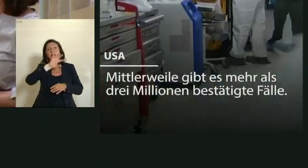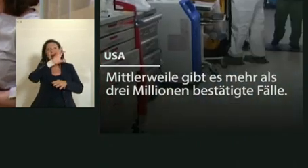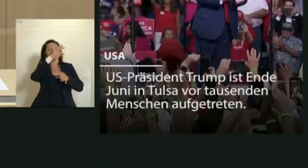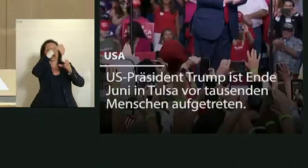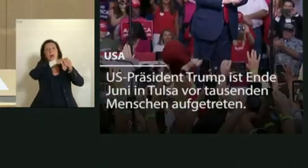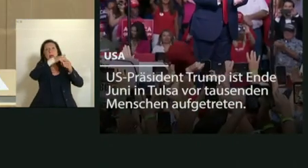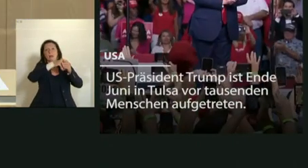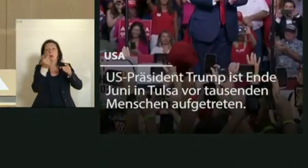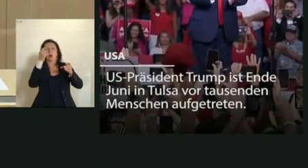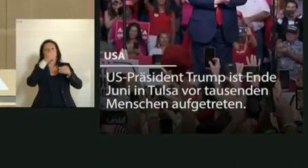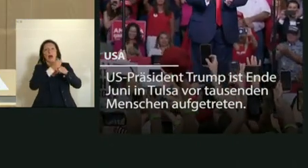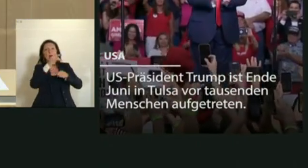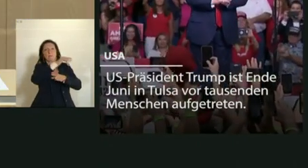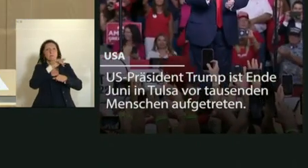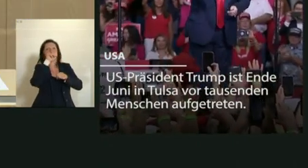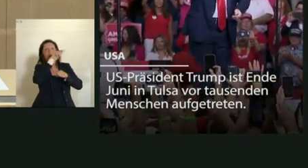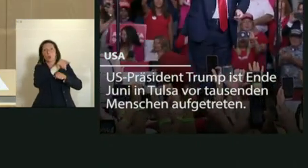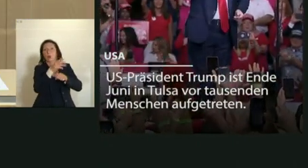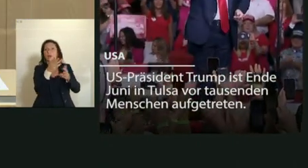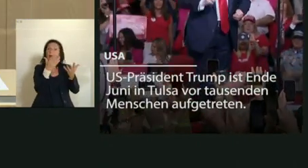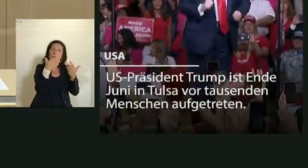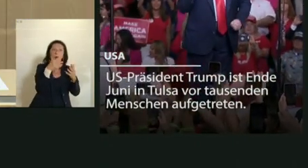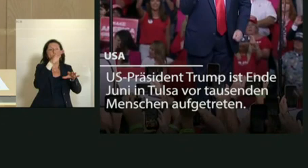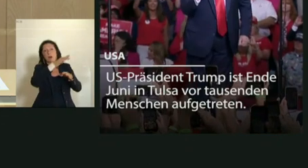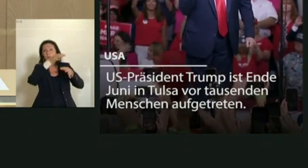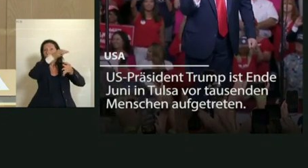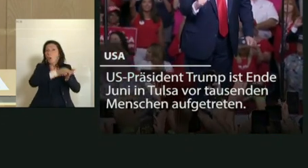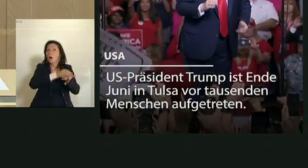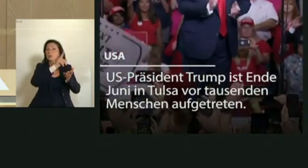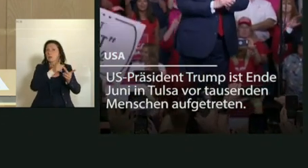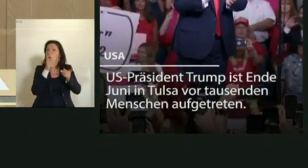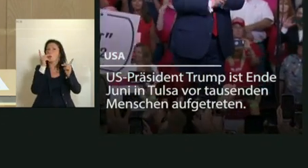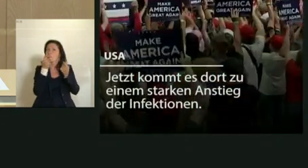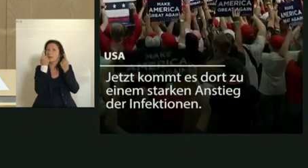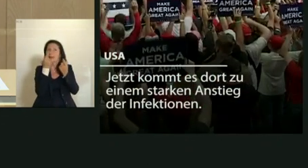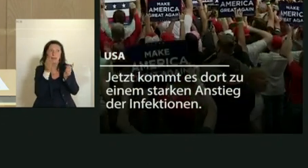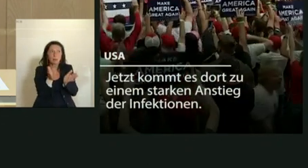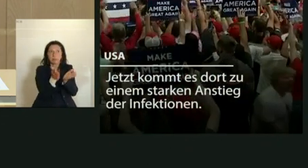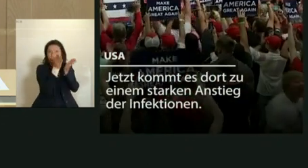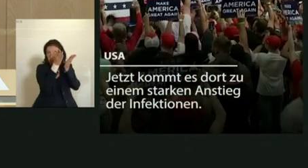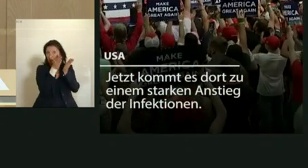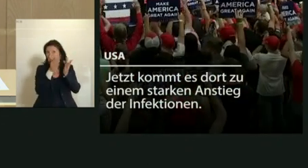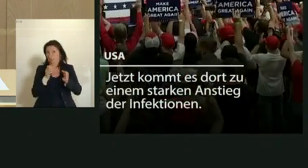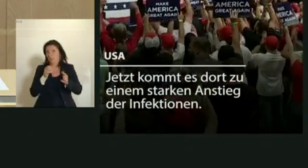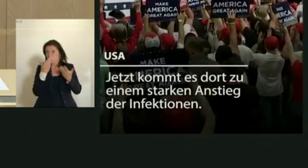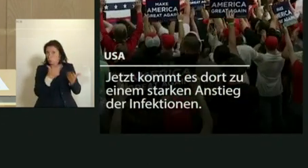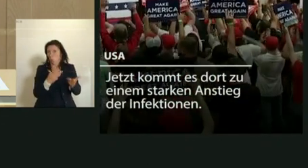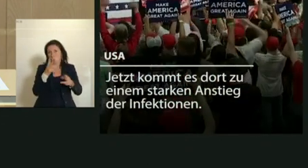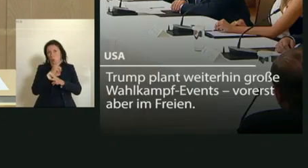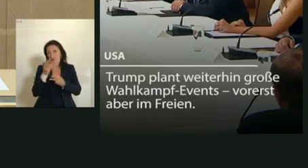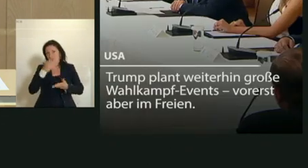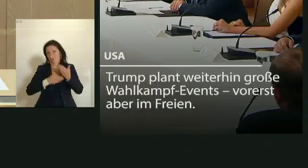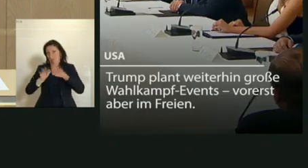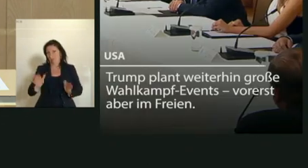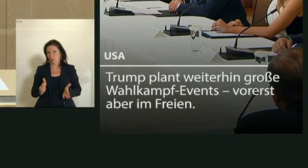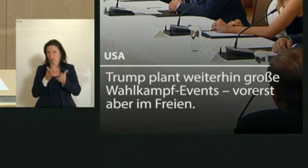werden, dass örtliche Betriebe davon profitieren, und vor allem der Wirtschaftsstandort Österreich. Auch wenn die